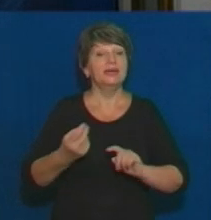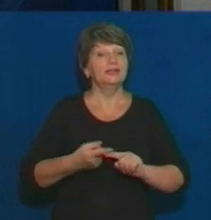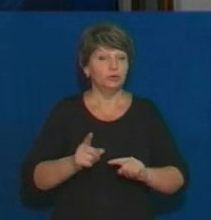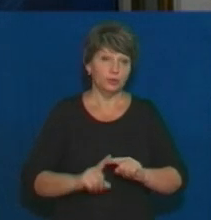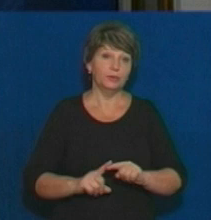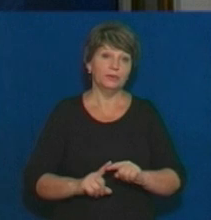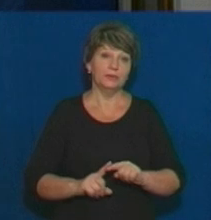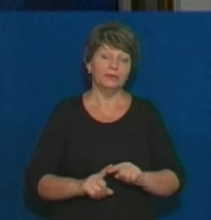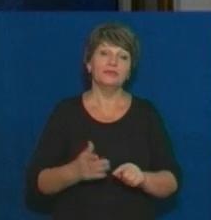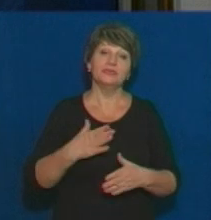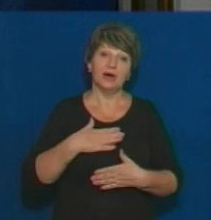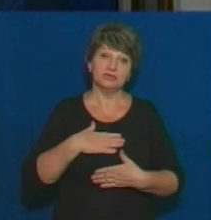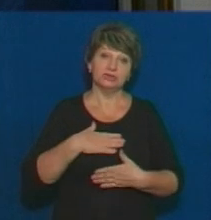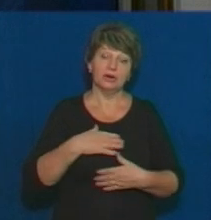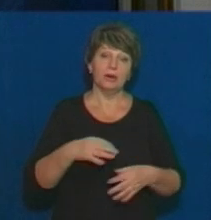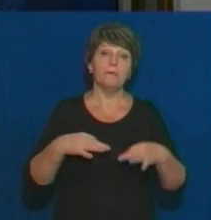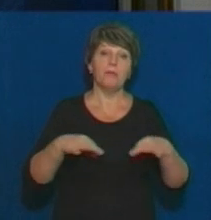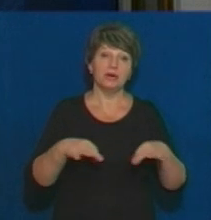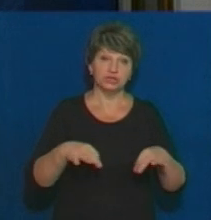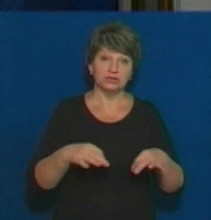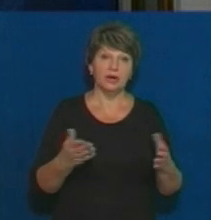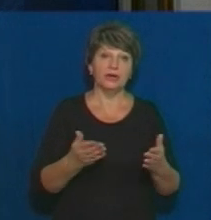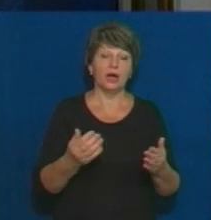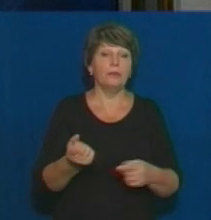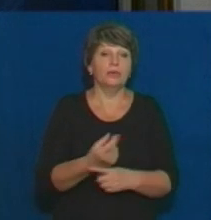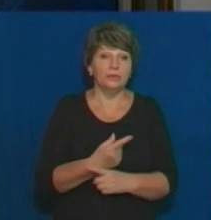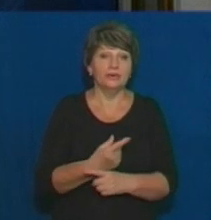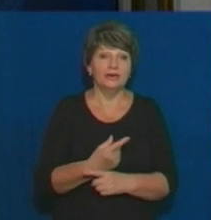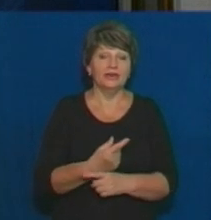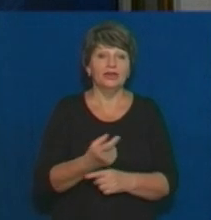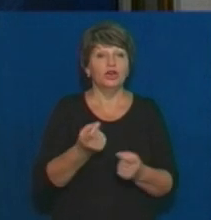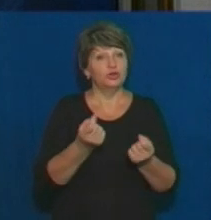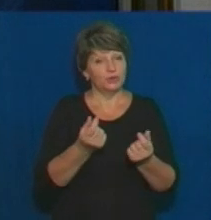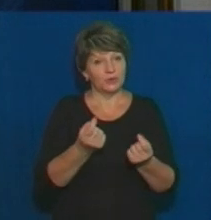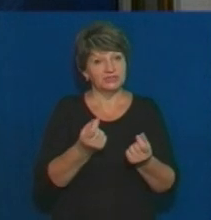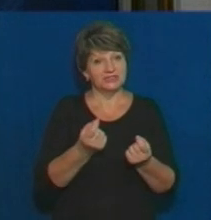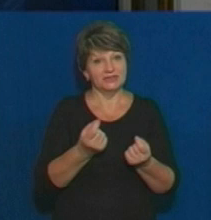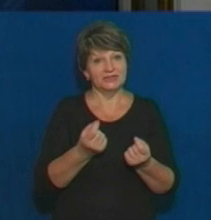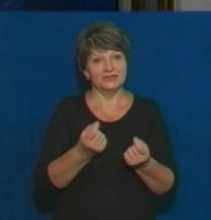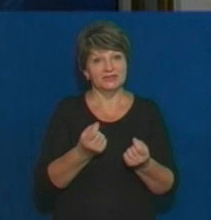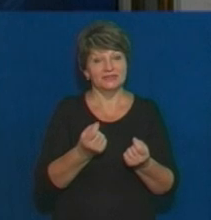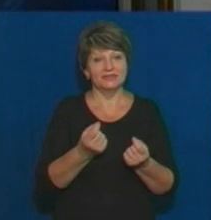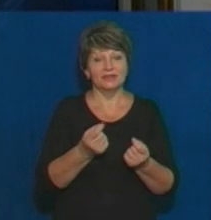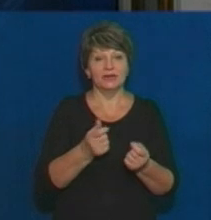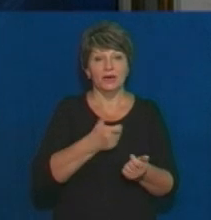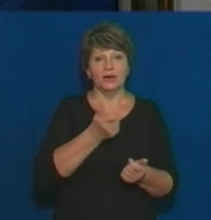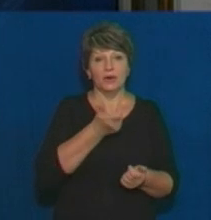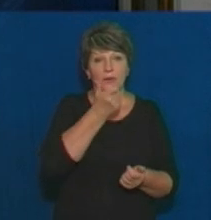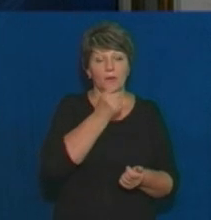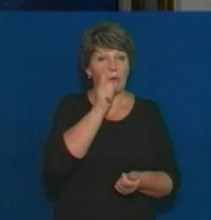наша машина, яка в нас вийшла, вийшла така трошки компактна,